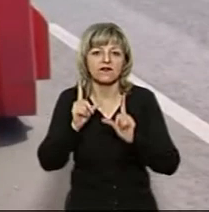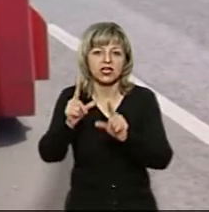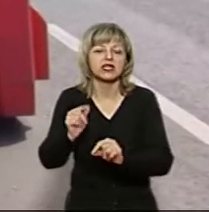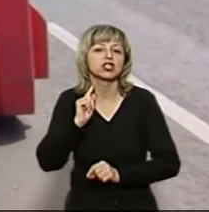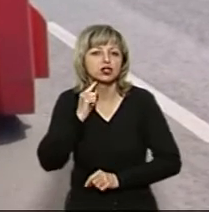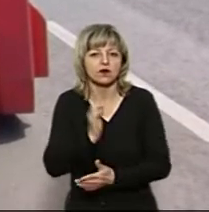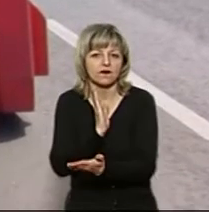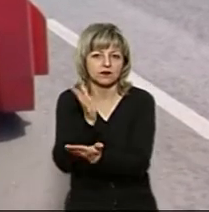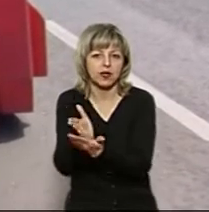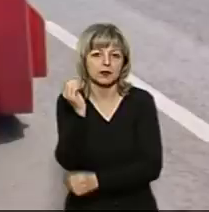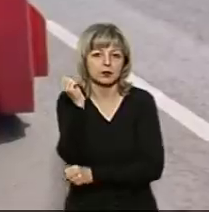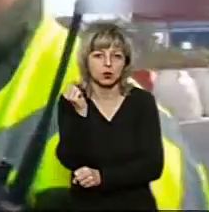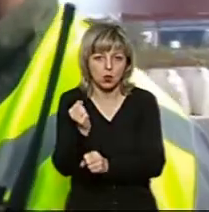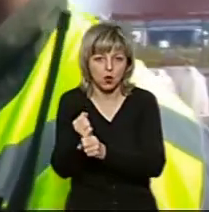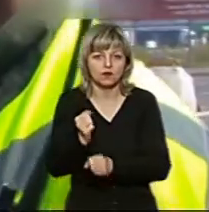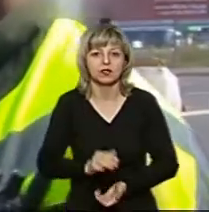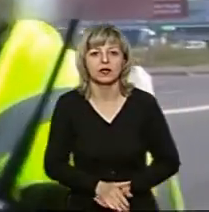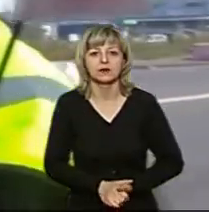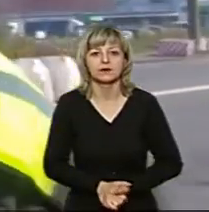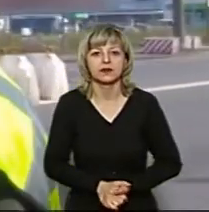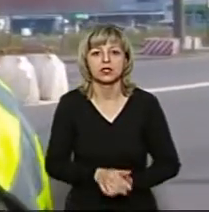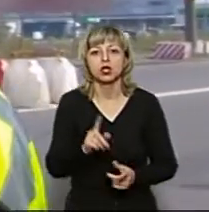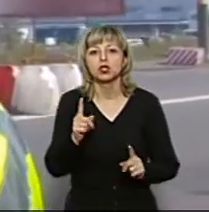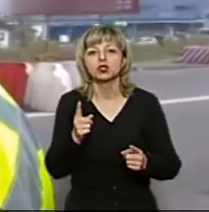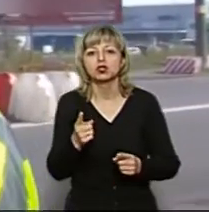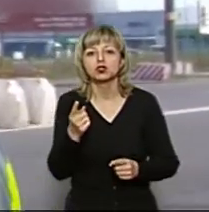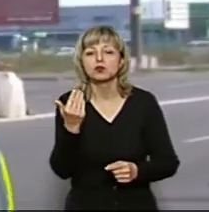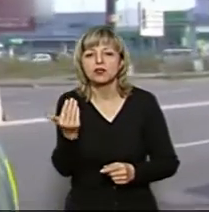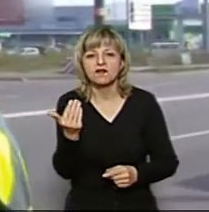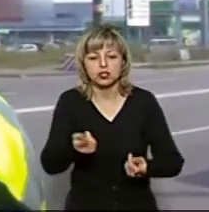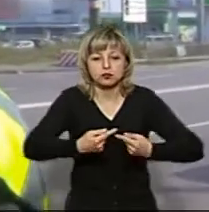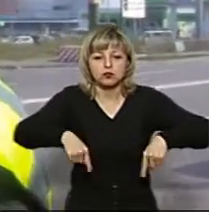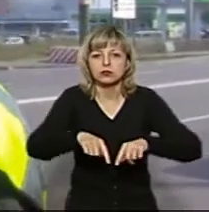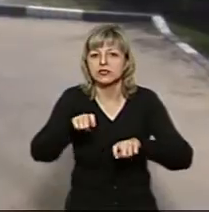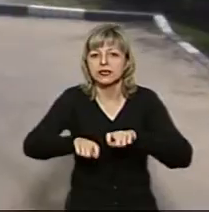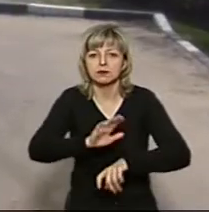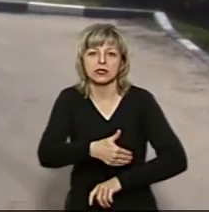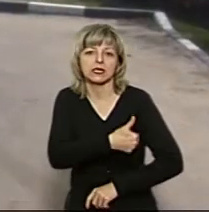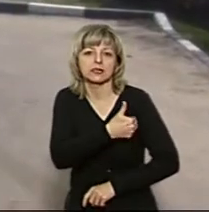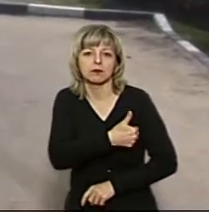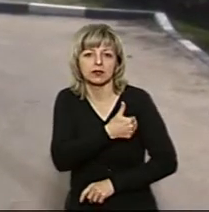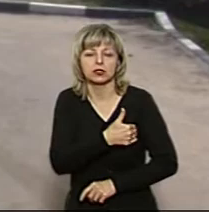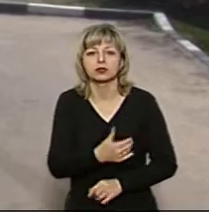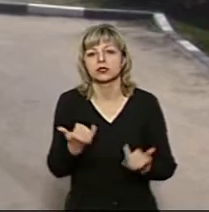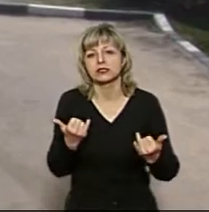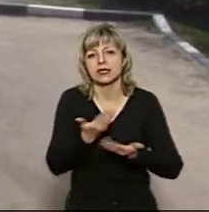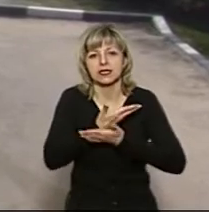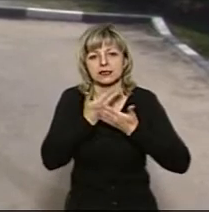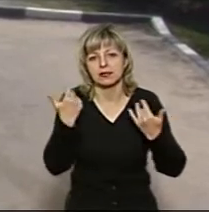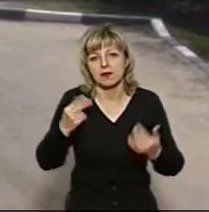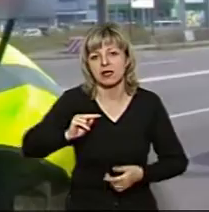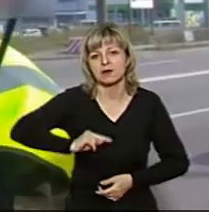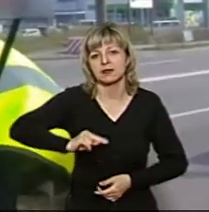Луцька у напрямку Ковеля. «Чому на вашому блокпості не мірюють температуру водія? На даний момент відсутній